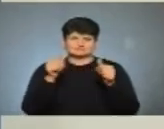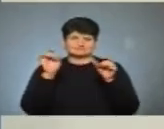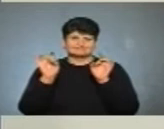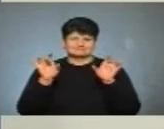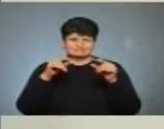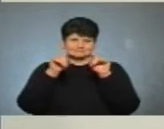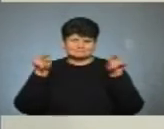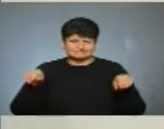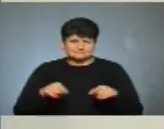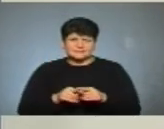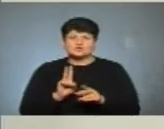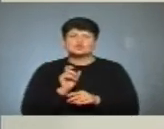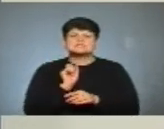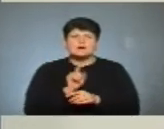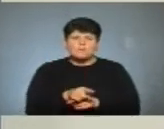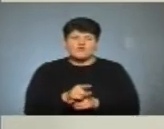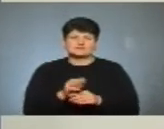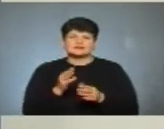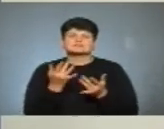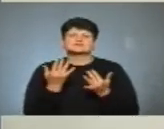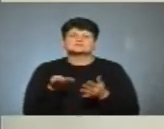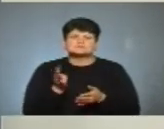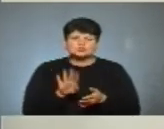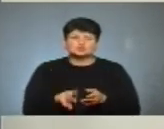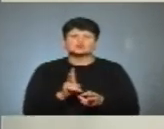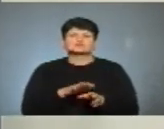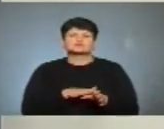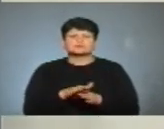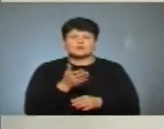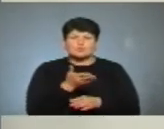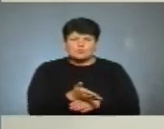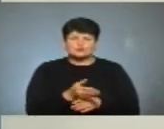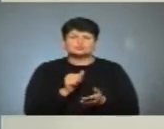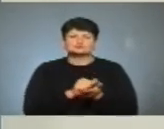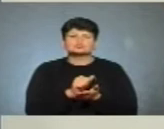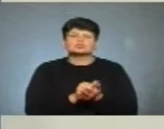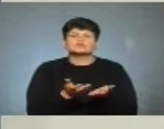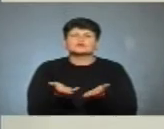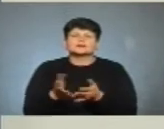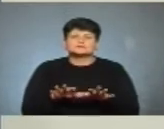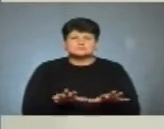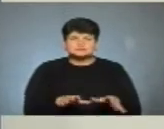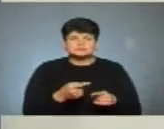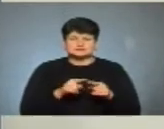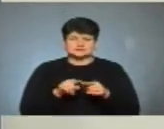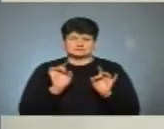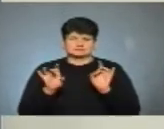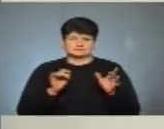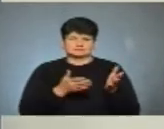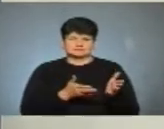є замовником, тираж, і, відповідно, хто є виконавцем, тобто, де було надруковано той чи інший агітаційний матеріал.